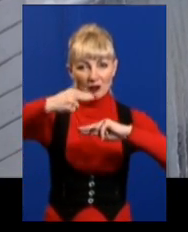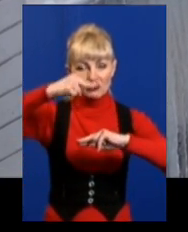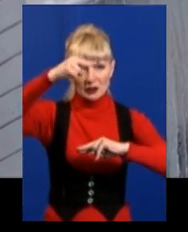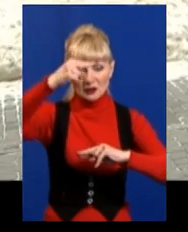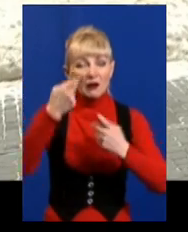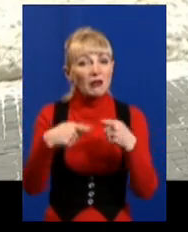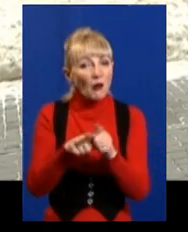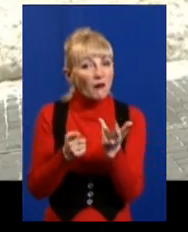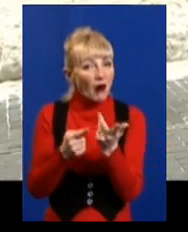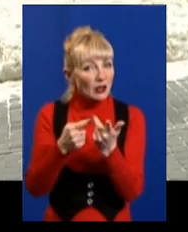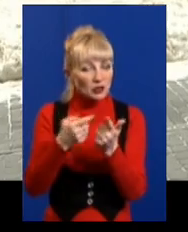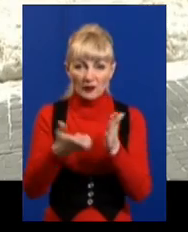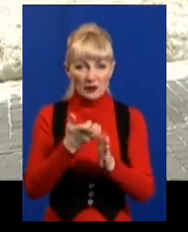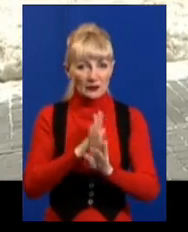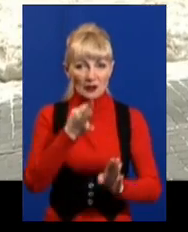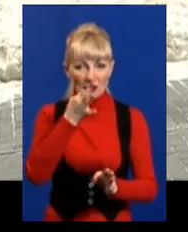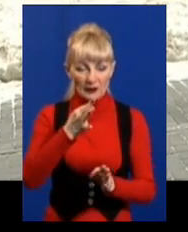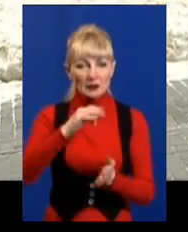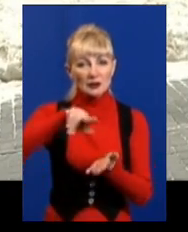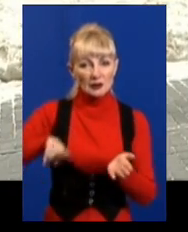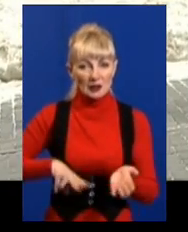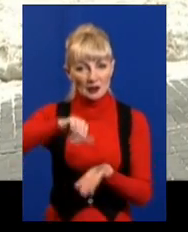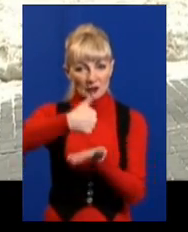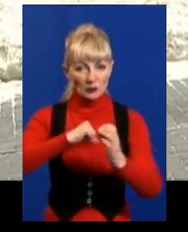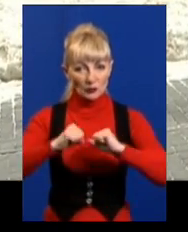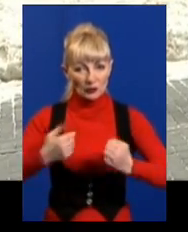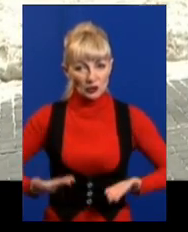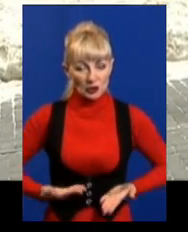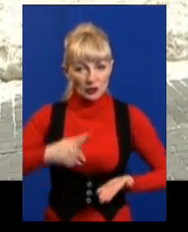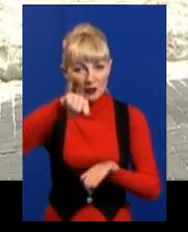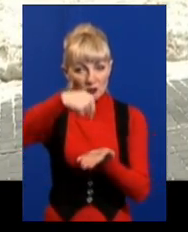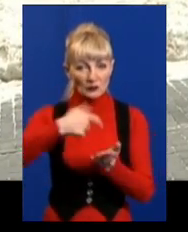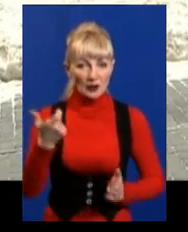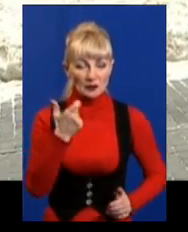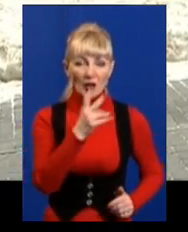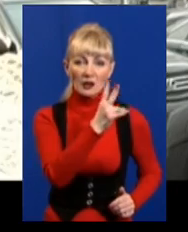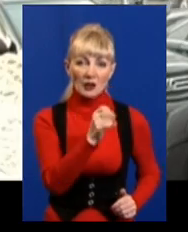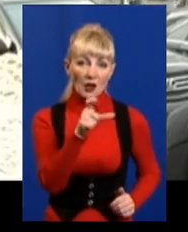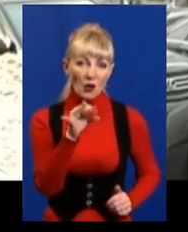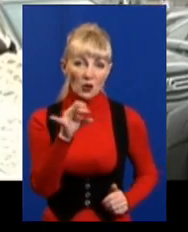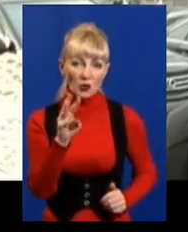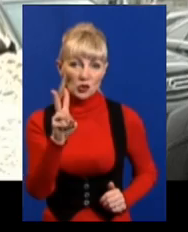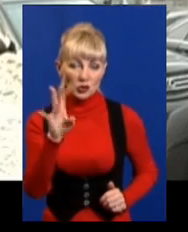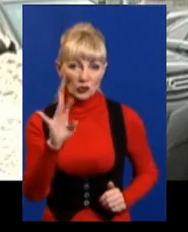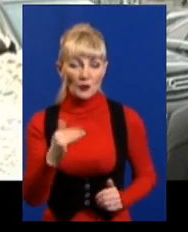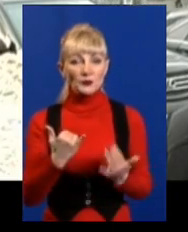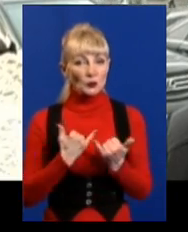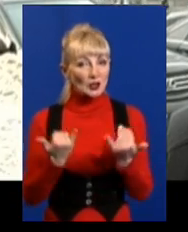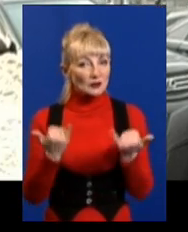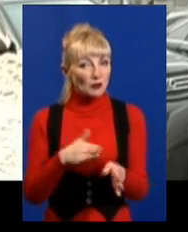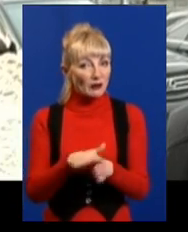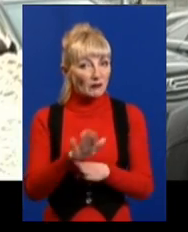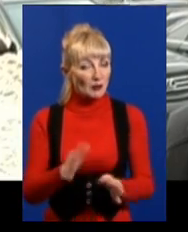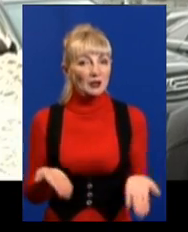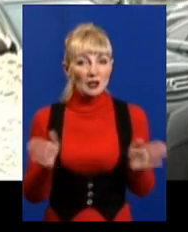вистачає. Про це говорить директор міського департаменту житлового комунального господарства Роман Нехорошков. У нас сьогодні невиконаними залишаються